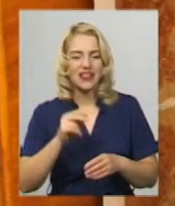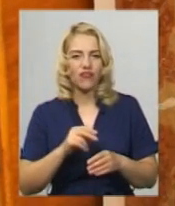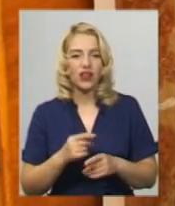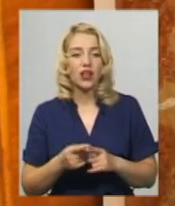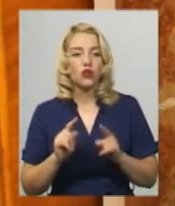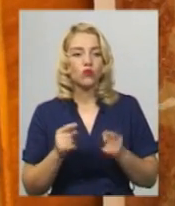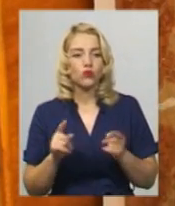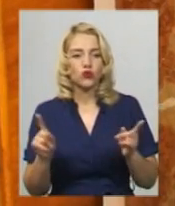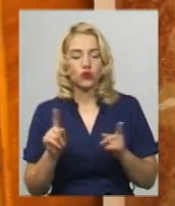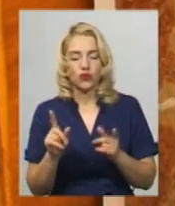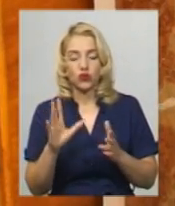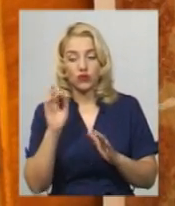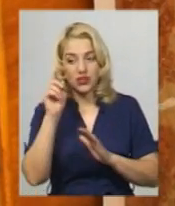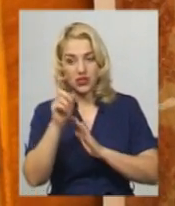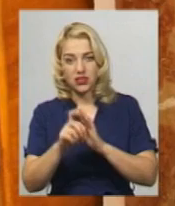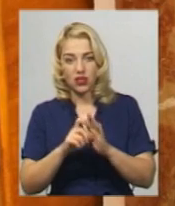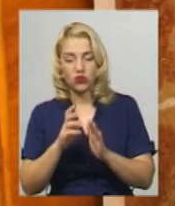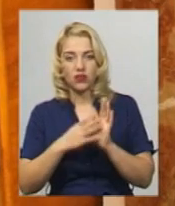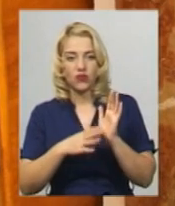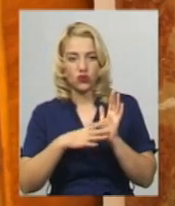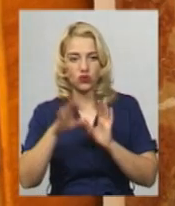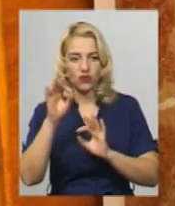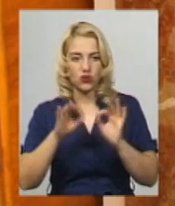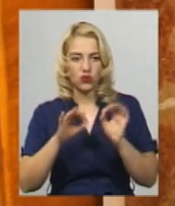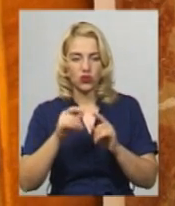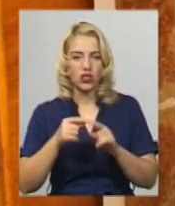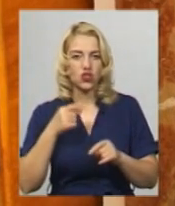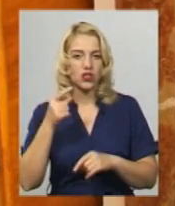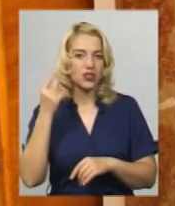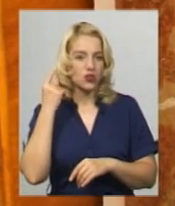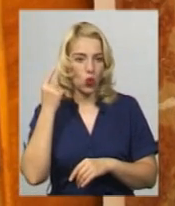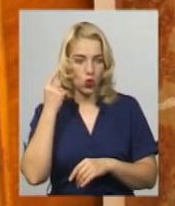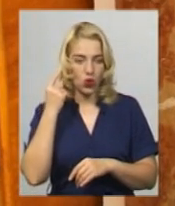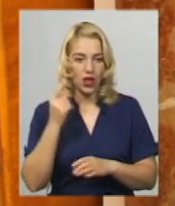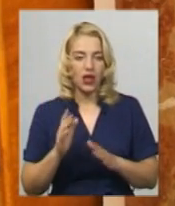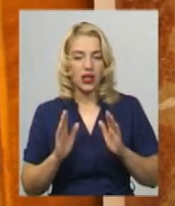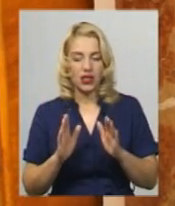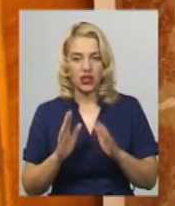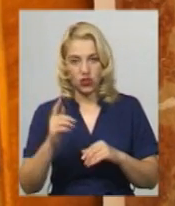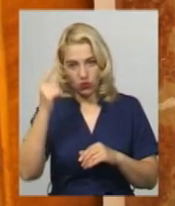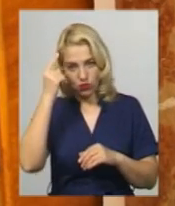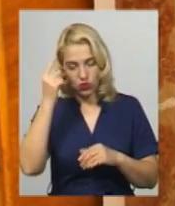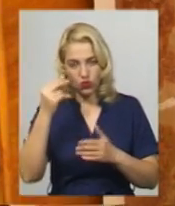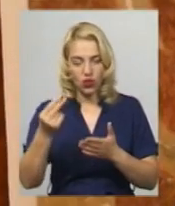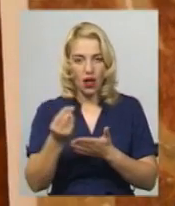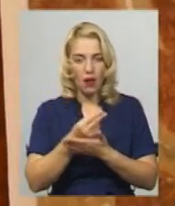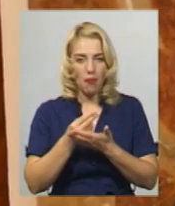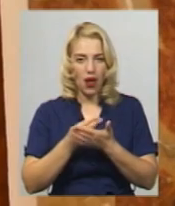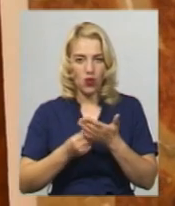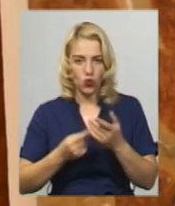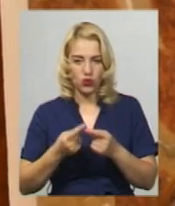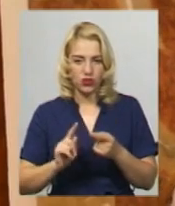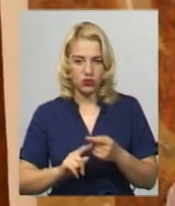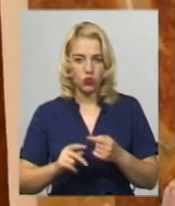знають, вони 90% через слух, а лише тоді мозок малює цю картинку. І коли